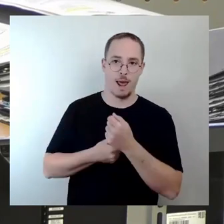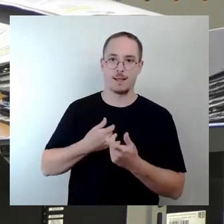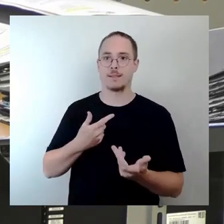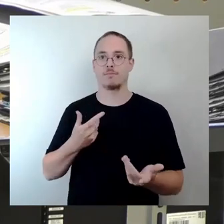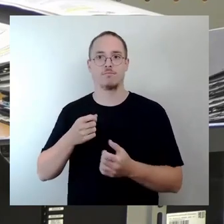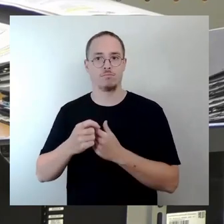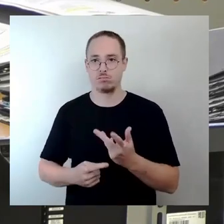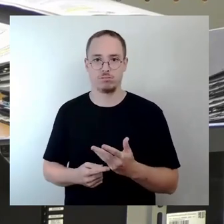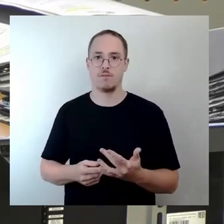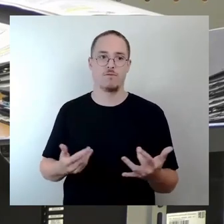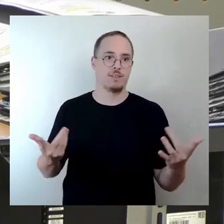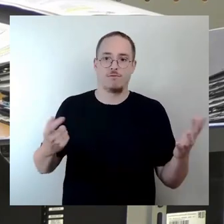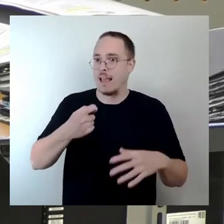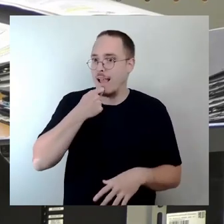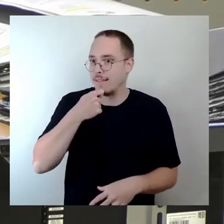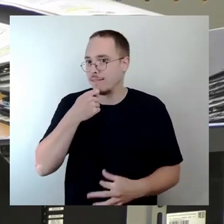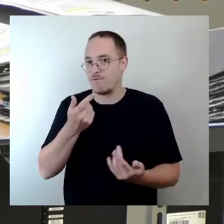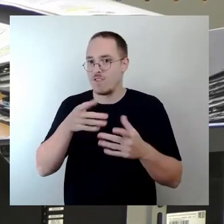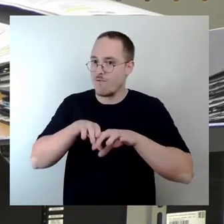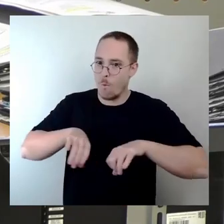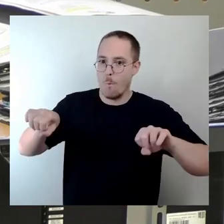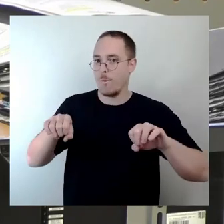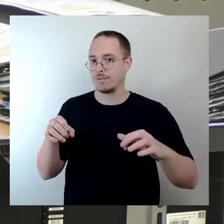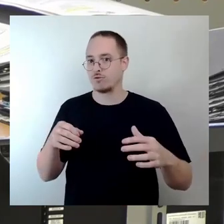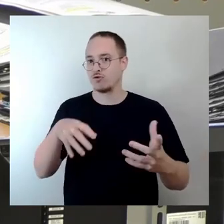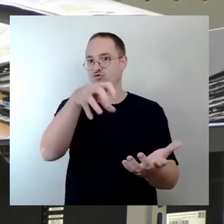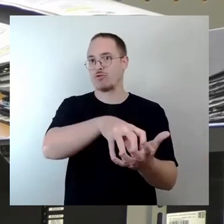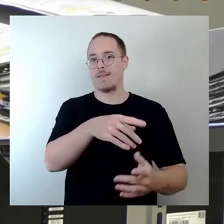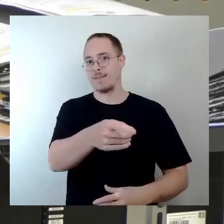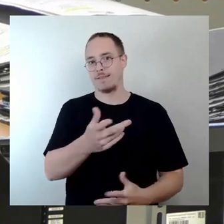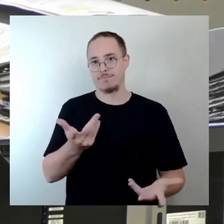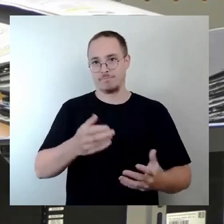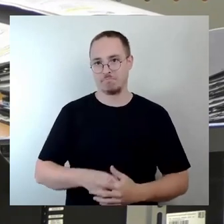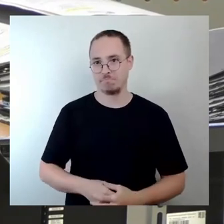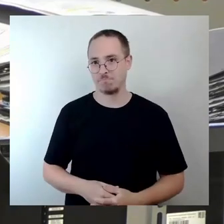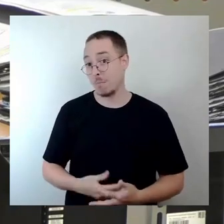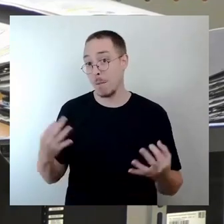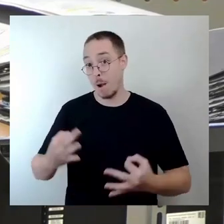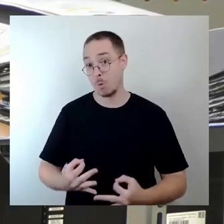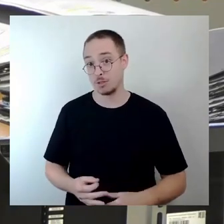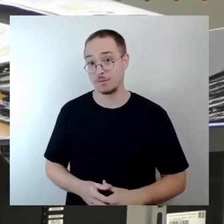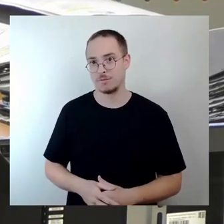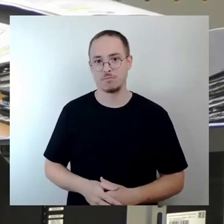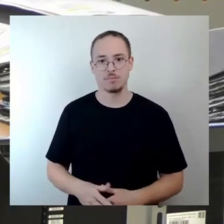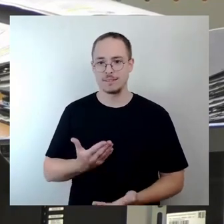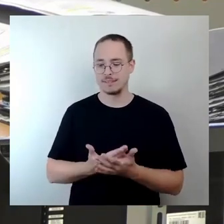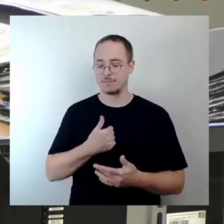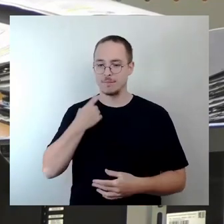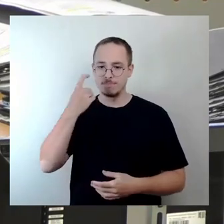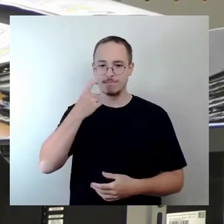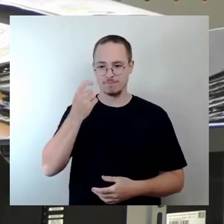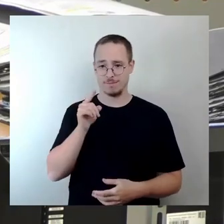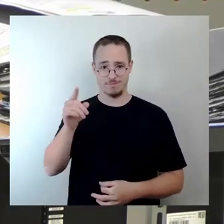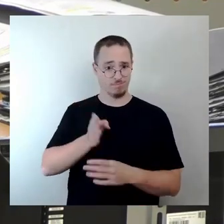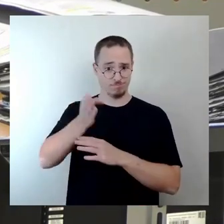Bockwurst kaufen kann. Das braucht es einfach. Und ich frage mich immer, waren Sie eigentlich mal da gewesen? Herr Riedel hat alle